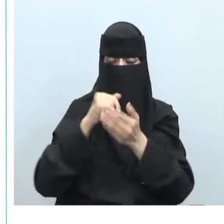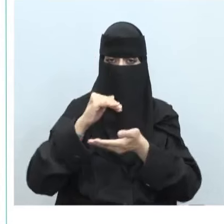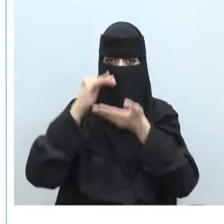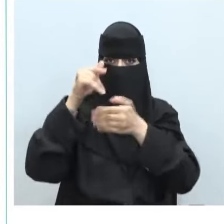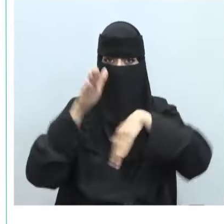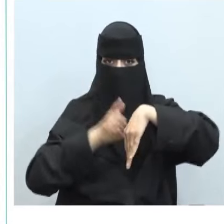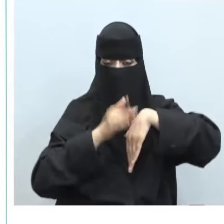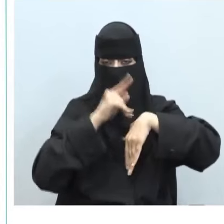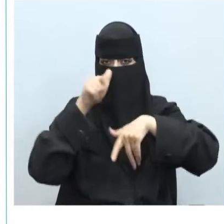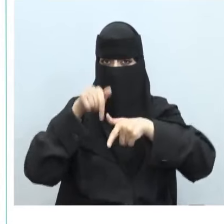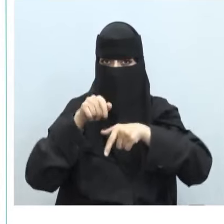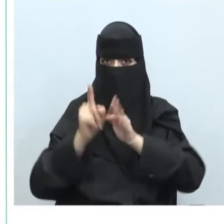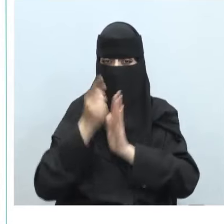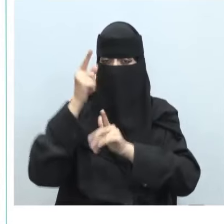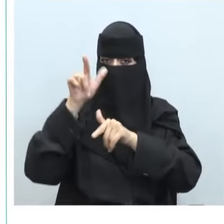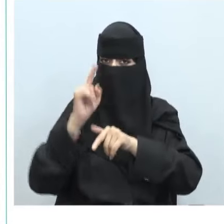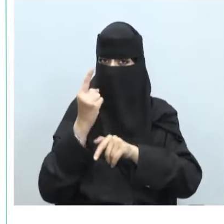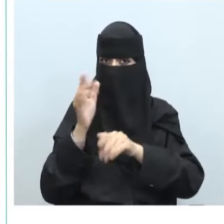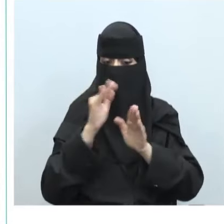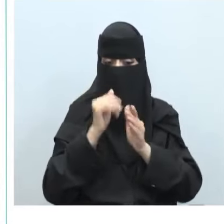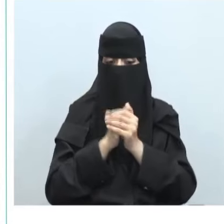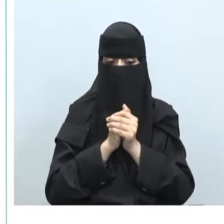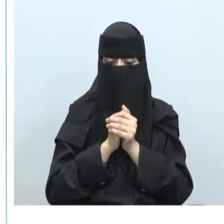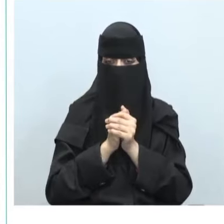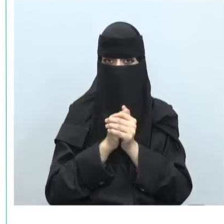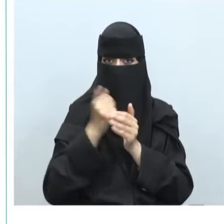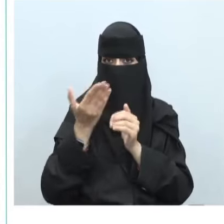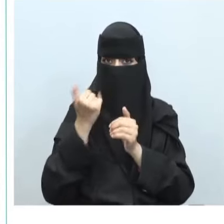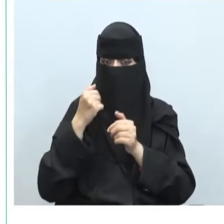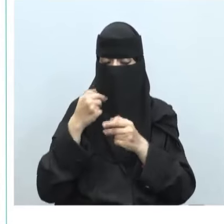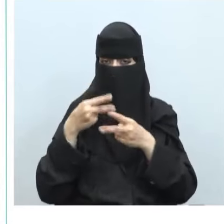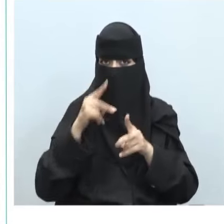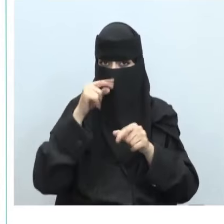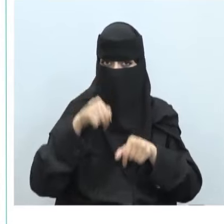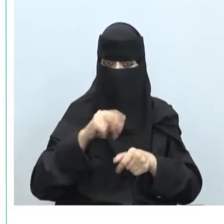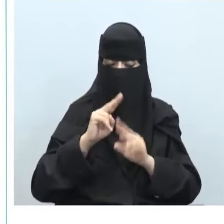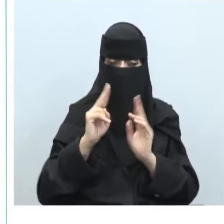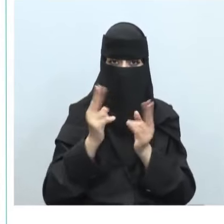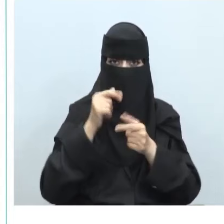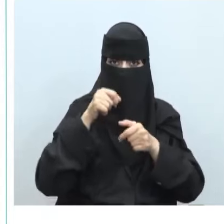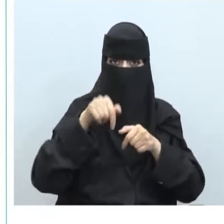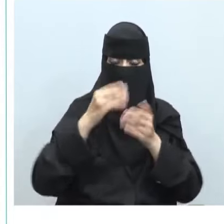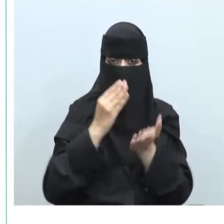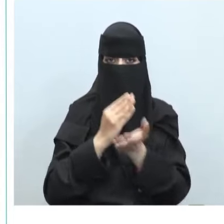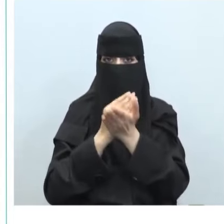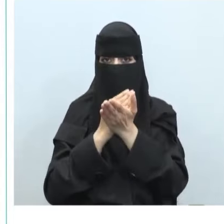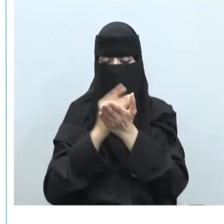وخدماتها لمرة واحدة قبل أن يتم تعميم هذا الاعتراف